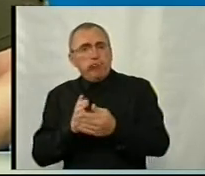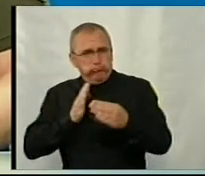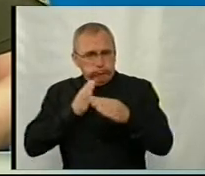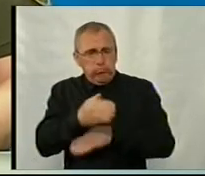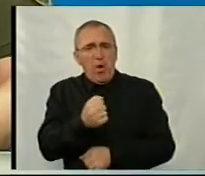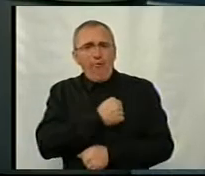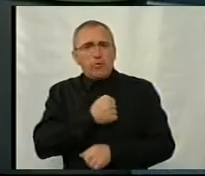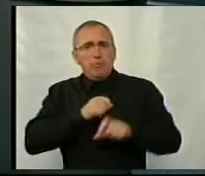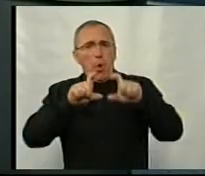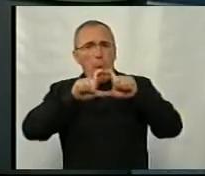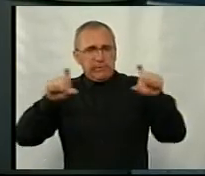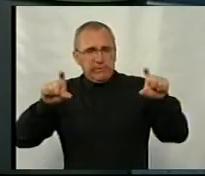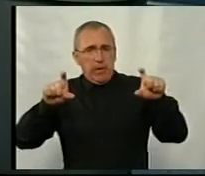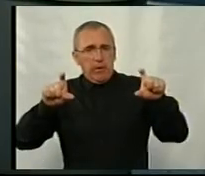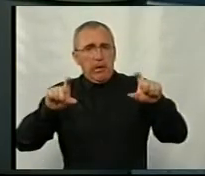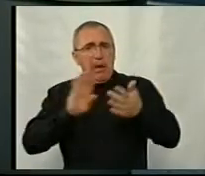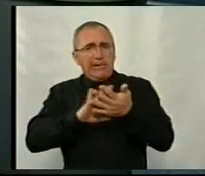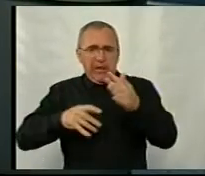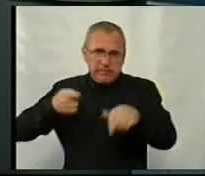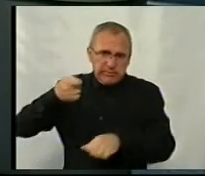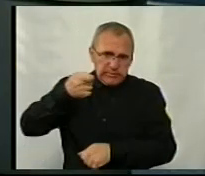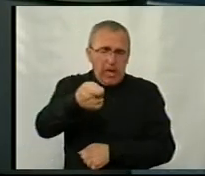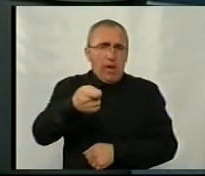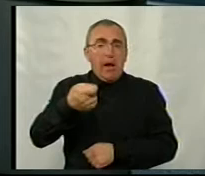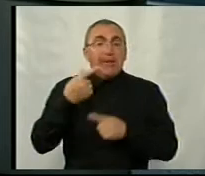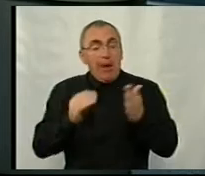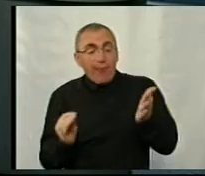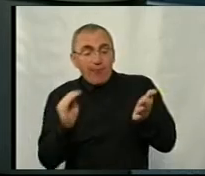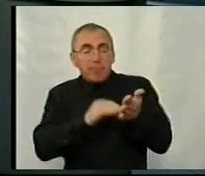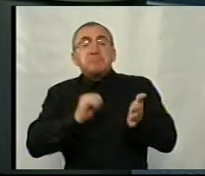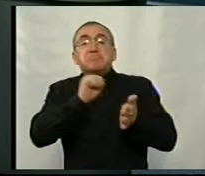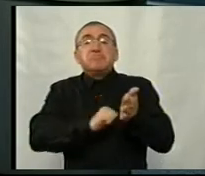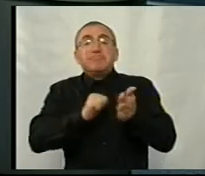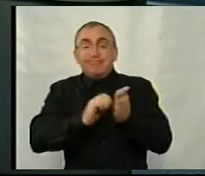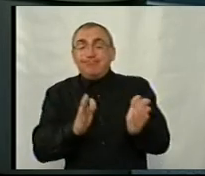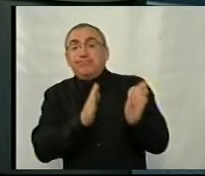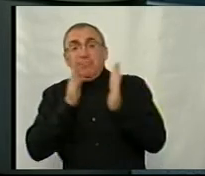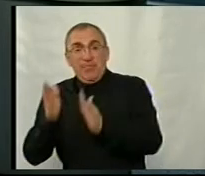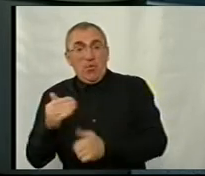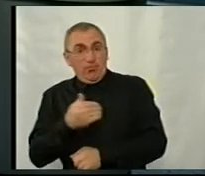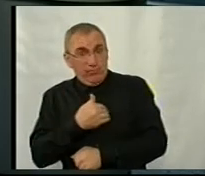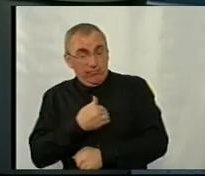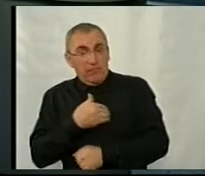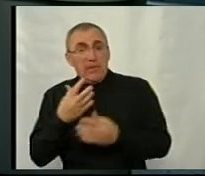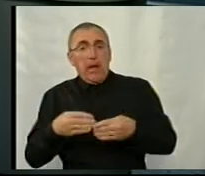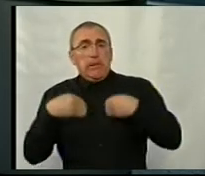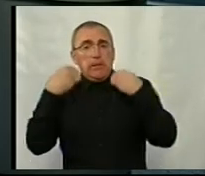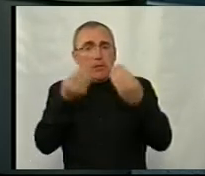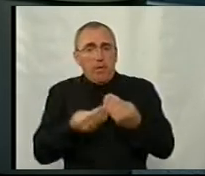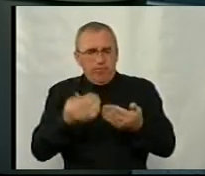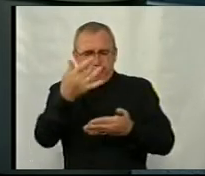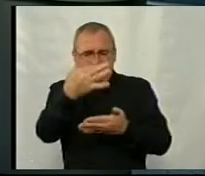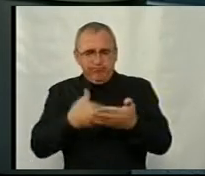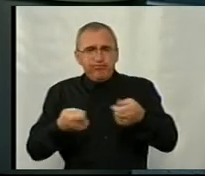військового комісаріату, написати заяву, де вказати підстави для отримання відсрочки, надати відповідний комплект